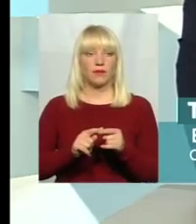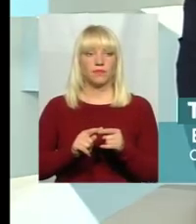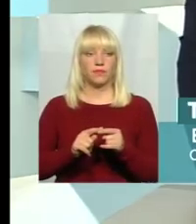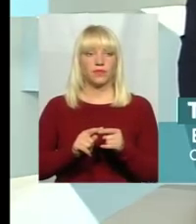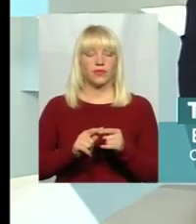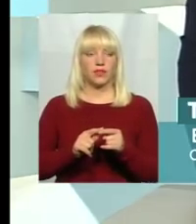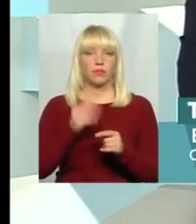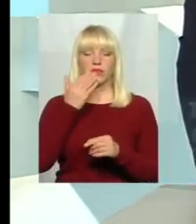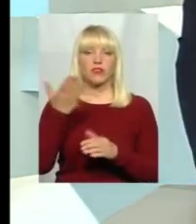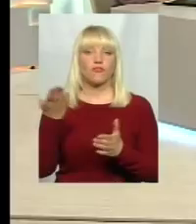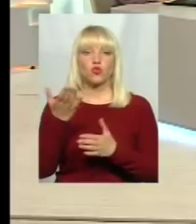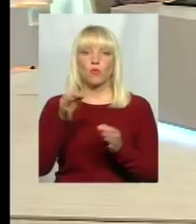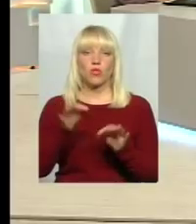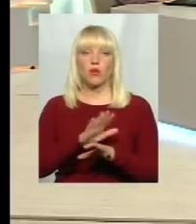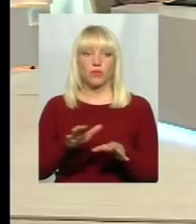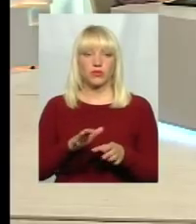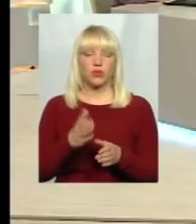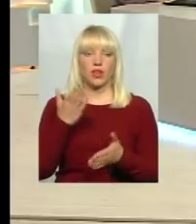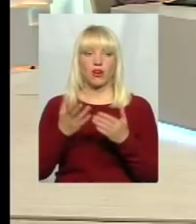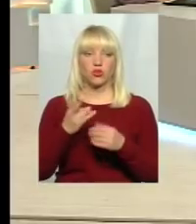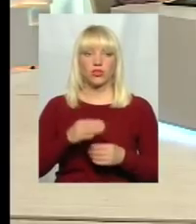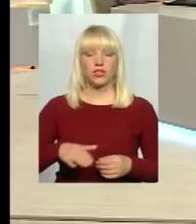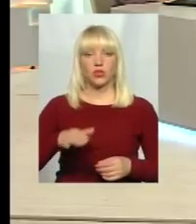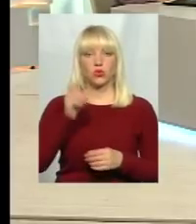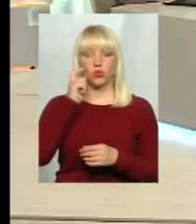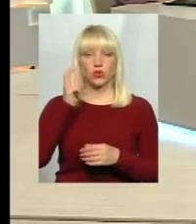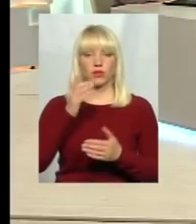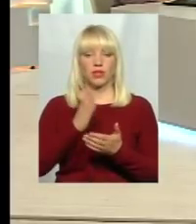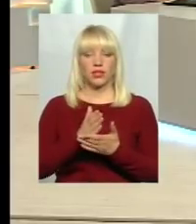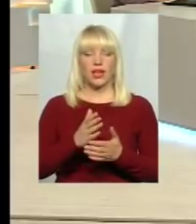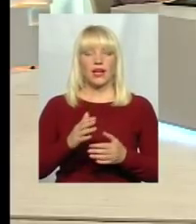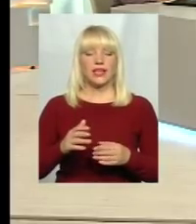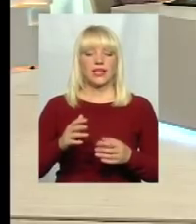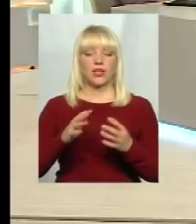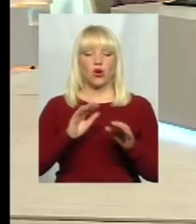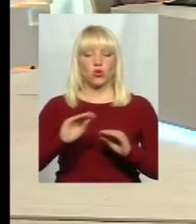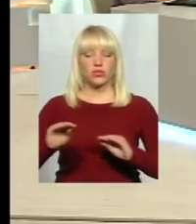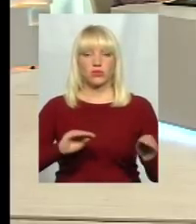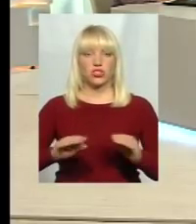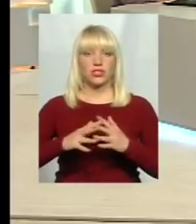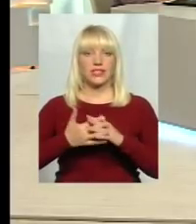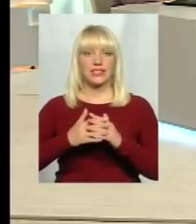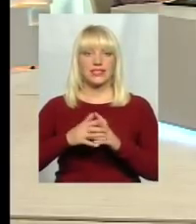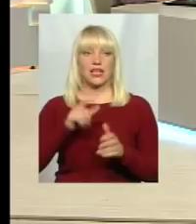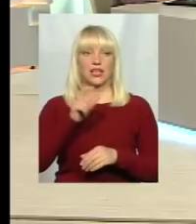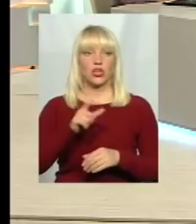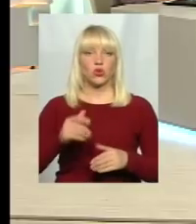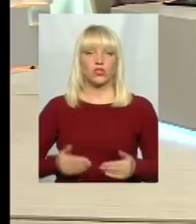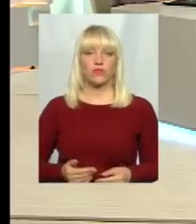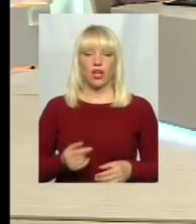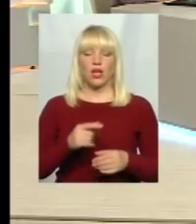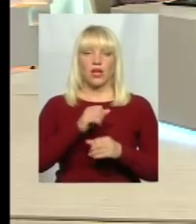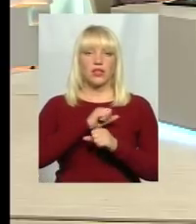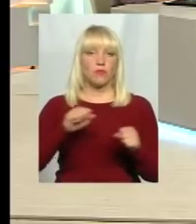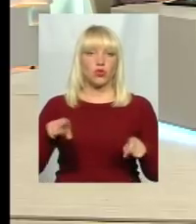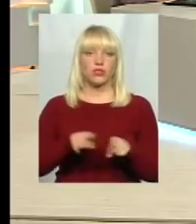А в необ'єктивність? А під тому, що якщо на території України є розміщені села, і люди живуть, то не можна одних забирати, другим